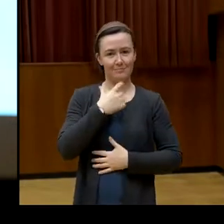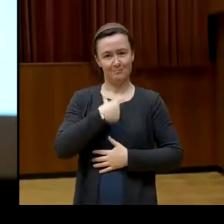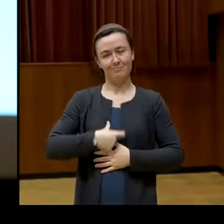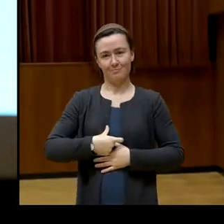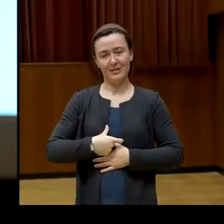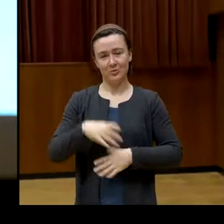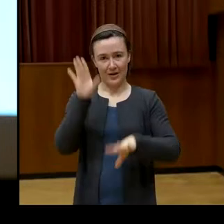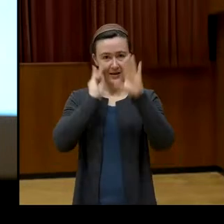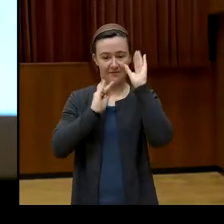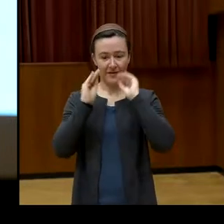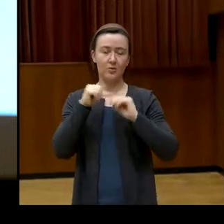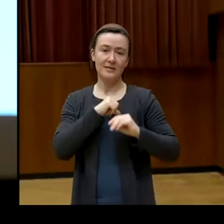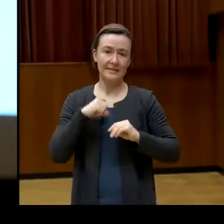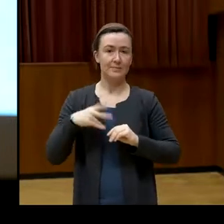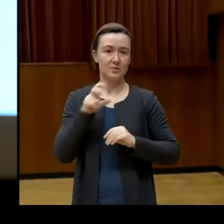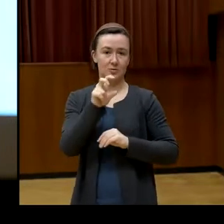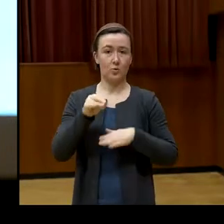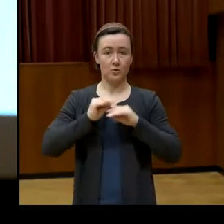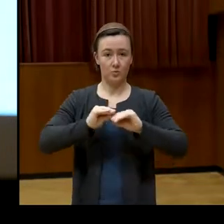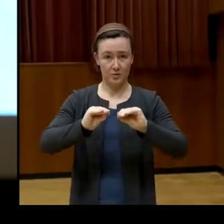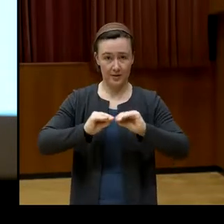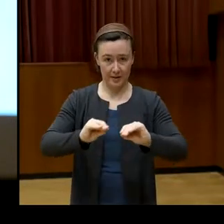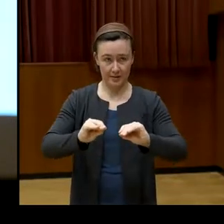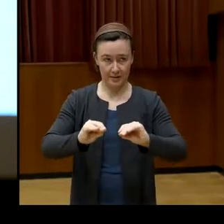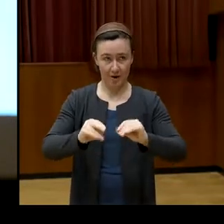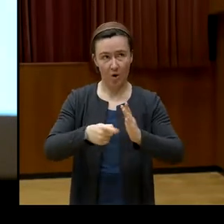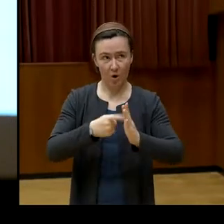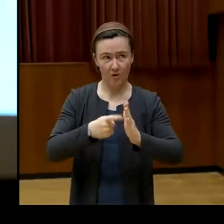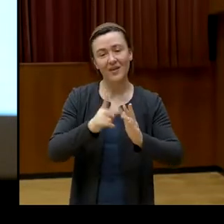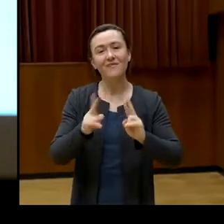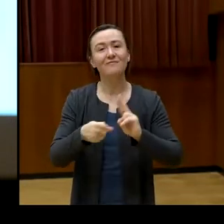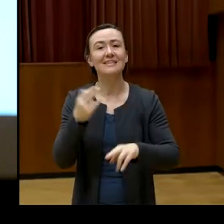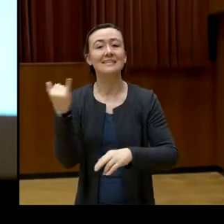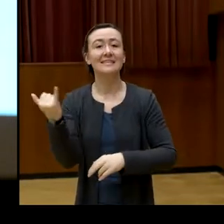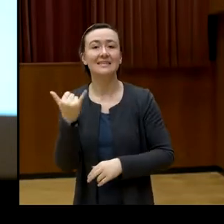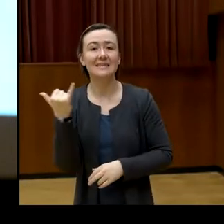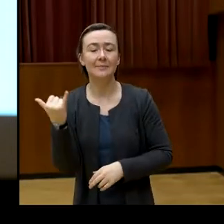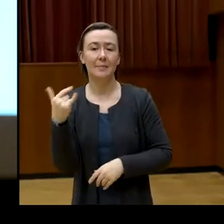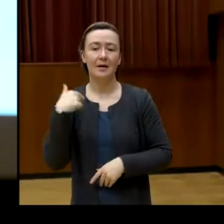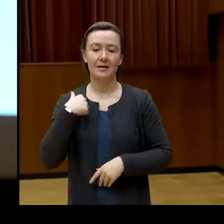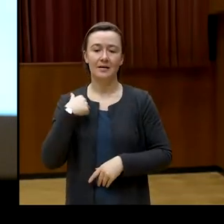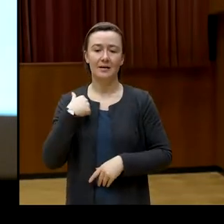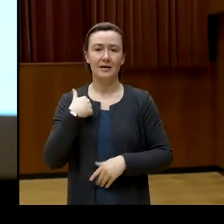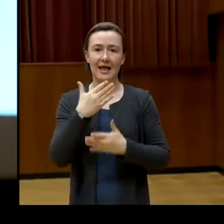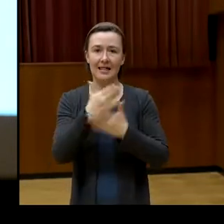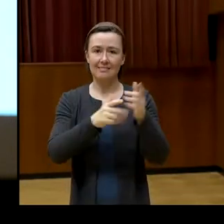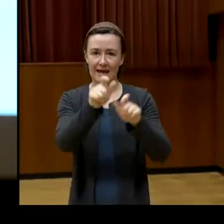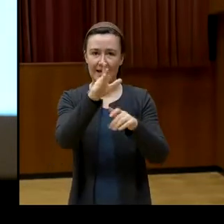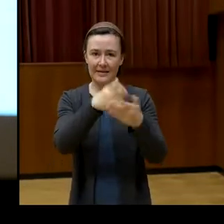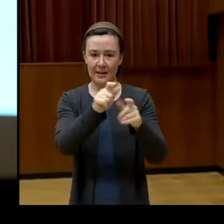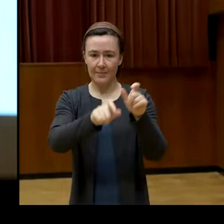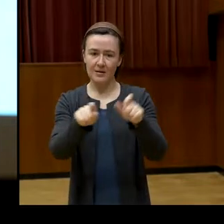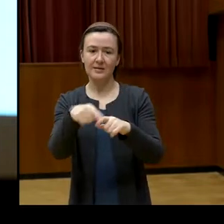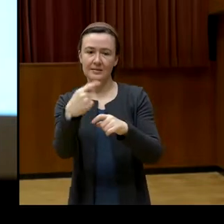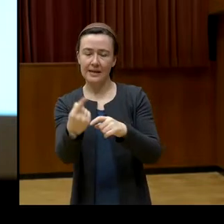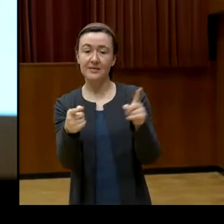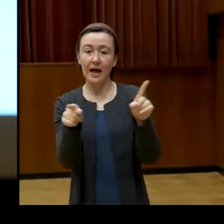Kursleitender nämlich. Oft, nein eigentlich fast immer, habe ich hier auch etwas Neues von den Teilnehmenden gelernt.